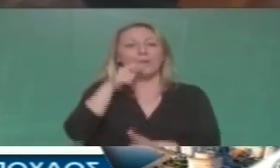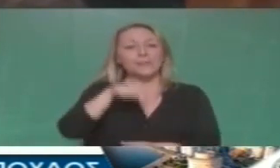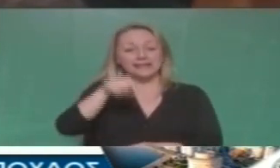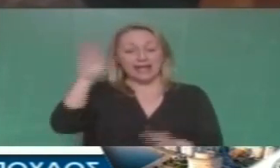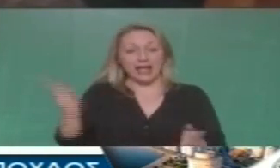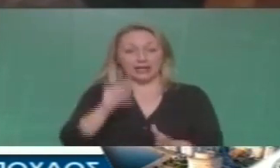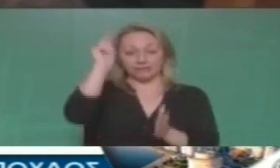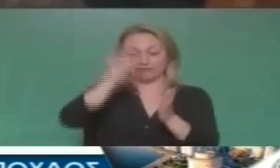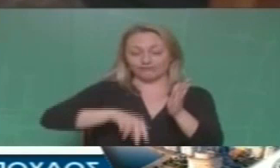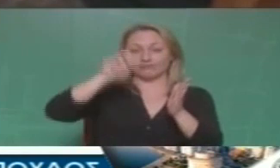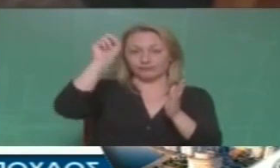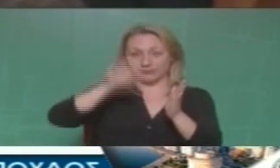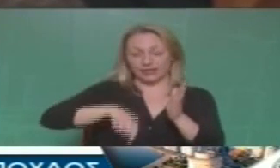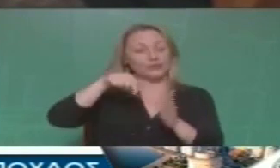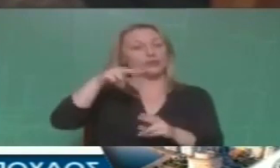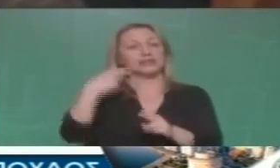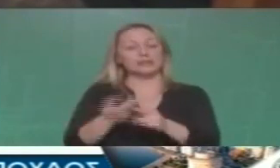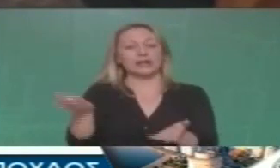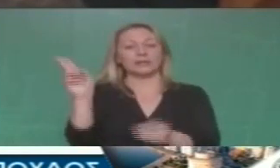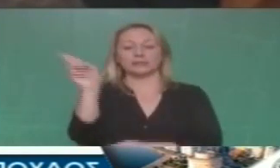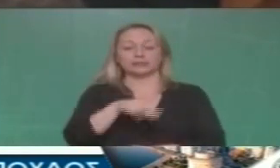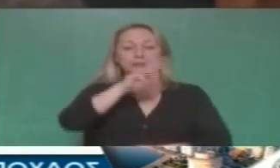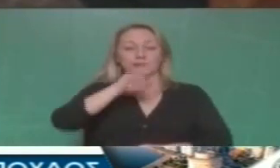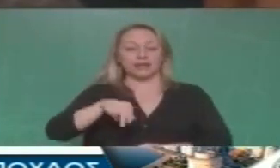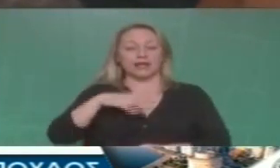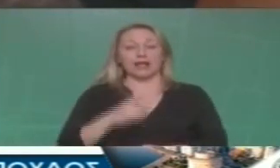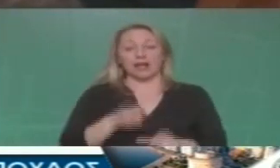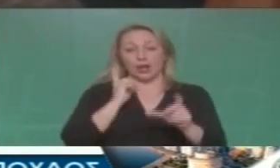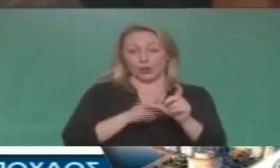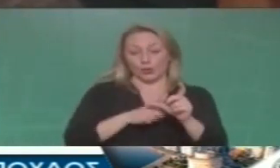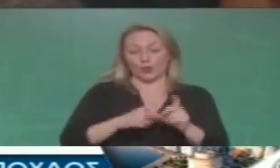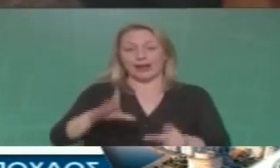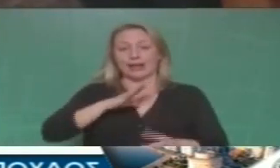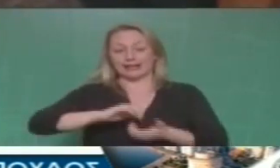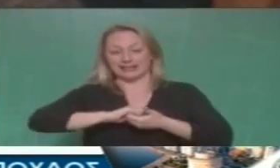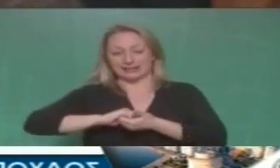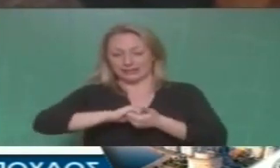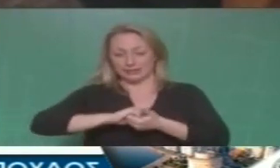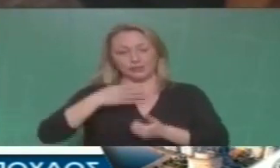και στη χρήση του αυτός ο κρίσιμος χώρος Εμείς όμως σαν ΚΚΕ και σαν Λαϊκή Συπήρωση δεν ξεχνάμε